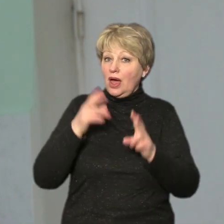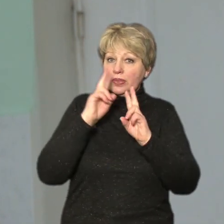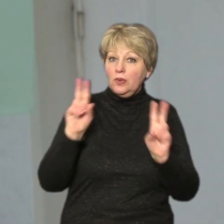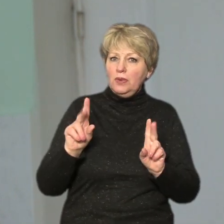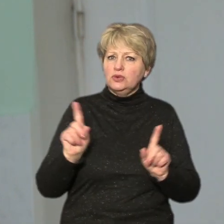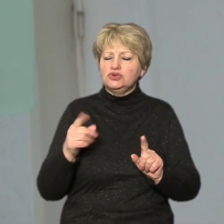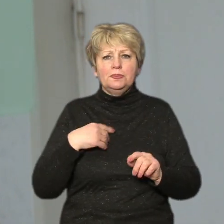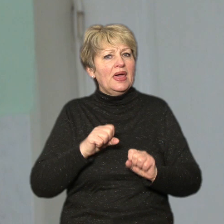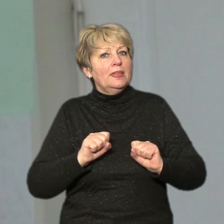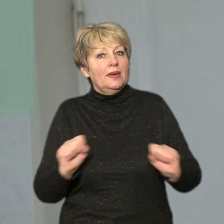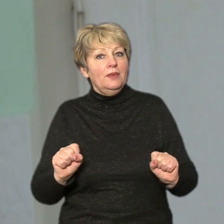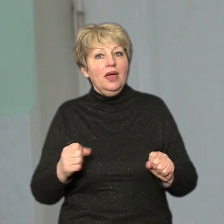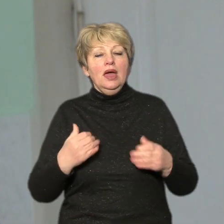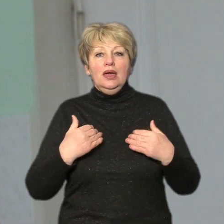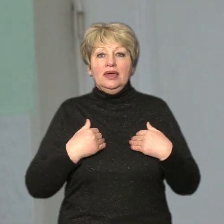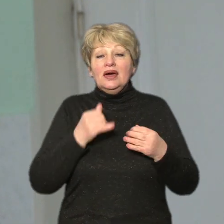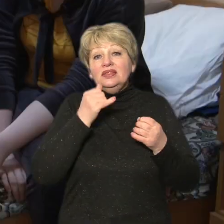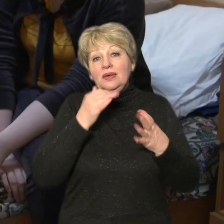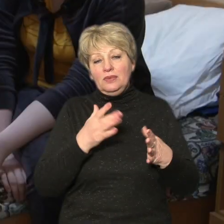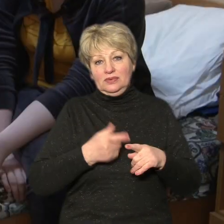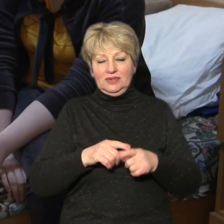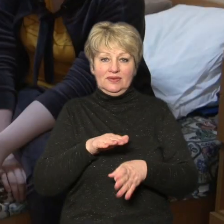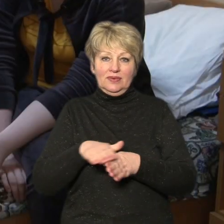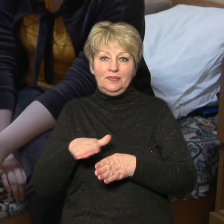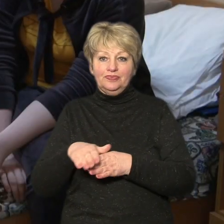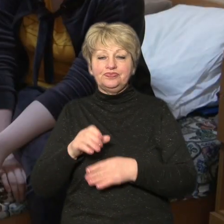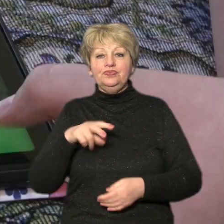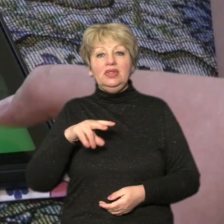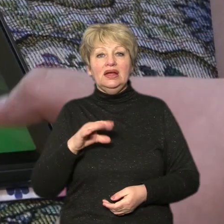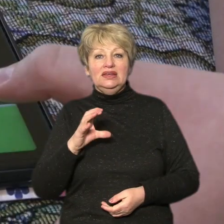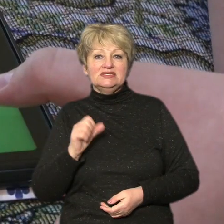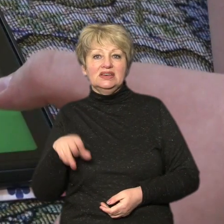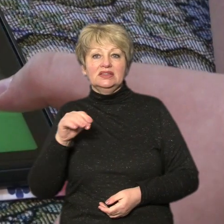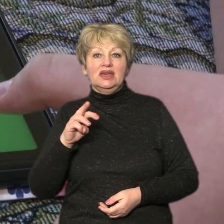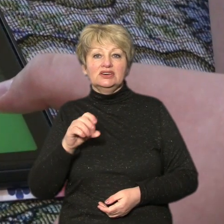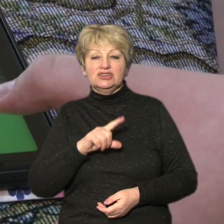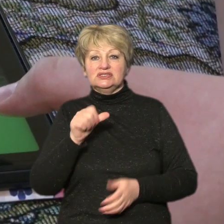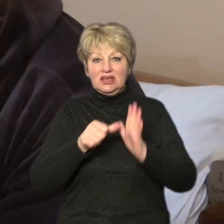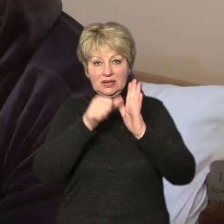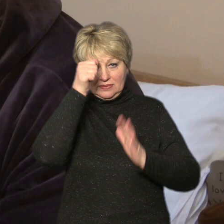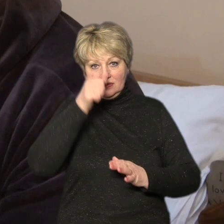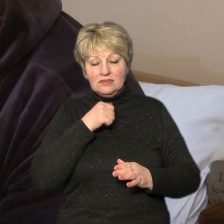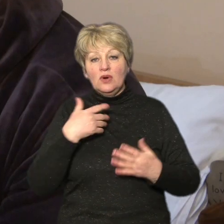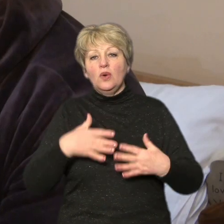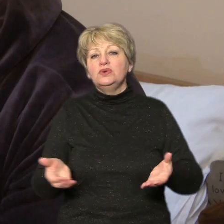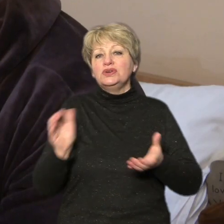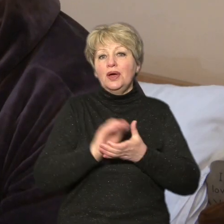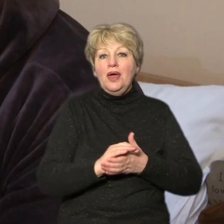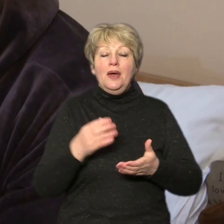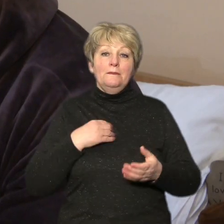те, що мені не можна, то я не зможу його зробити. Аліса та Даша за півроку здружилися. Ми малюємо картини,